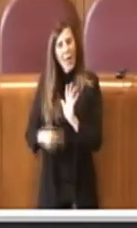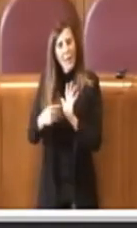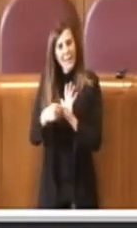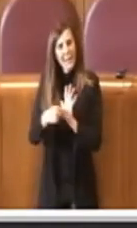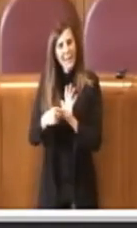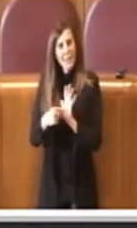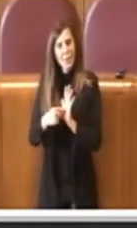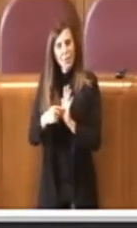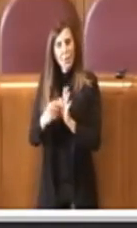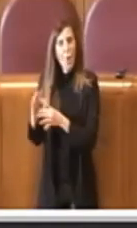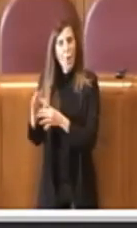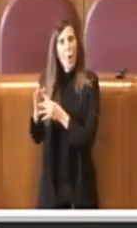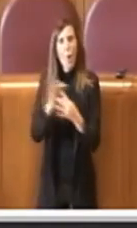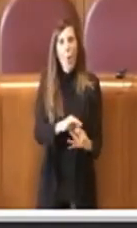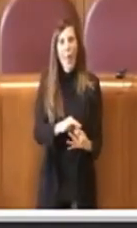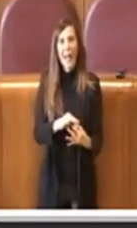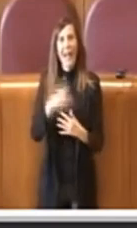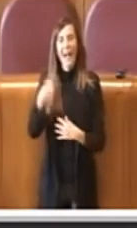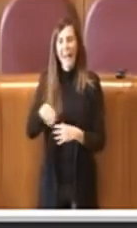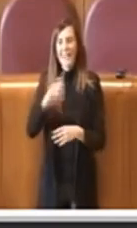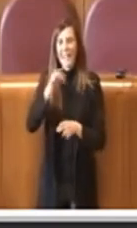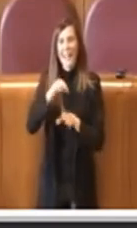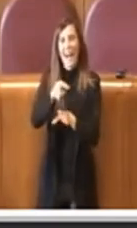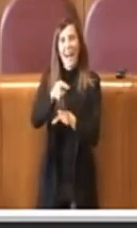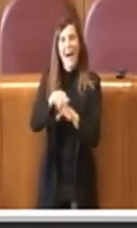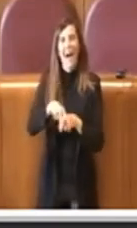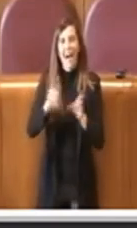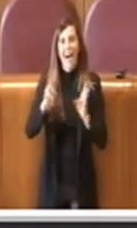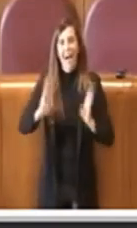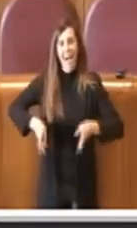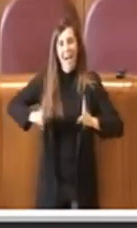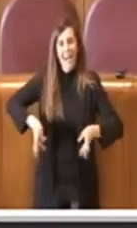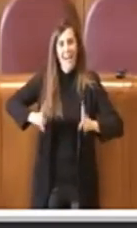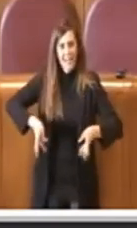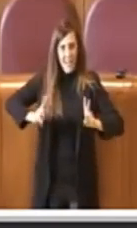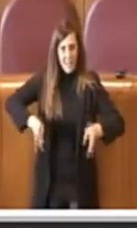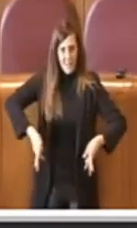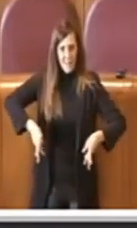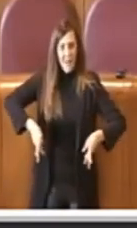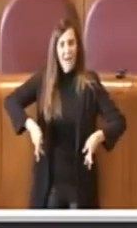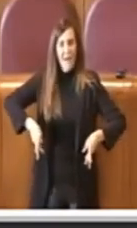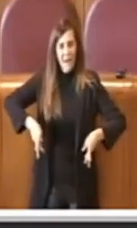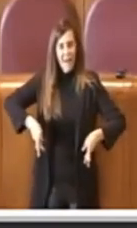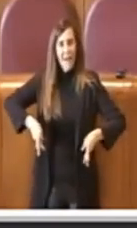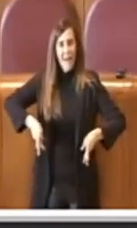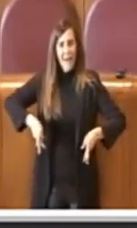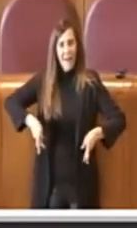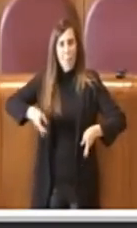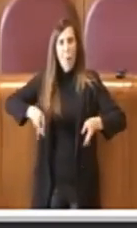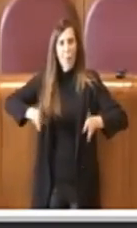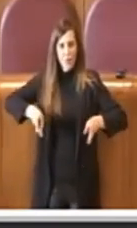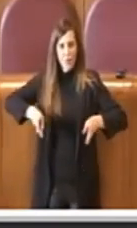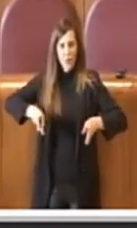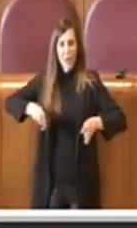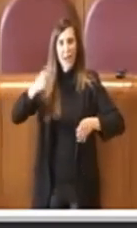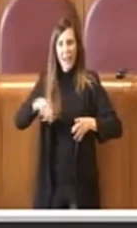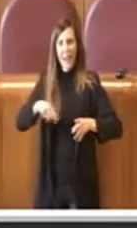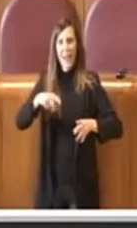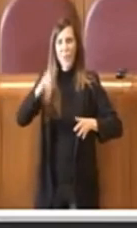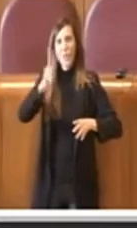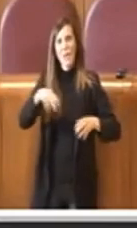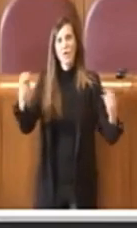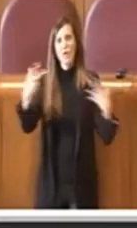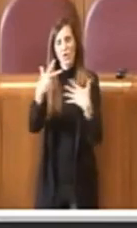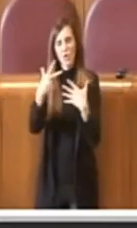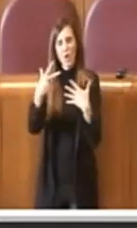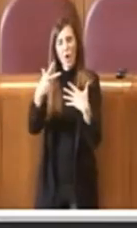mediante la trazione animale, quindi le botticelle, se non erro nella data, a fine 2018 è stato votato